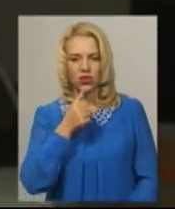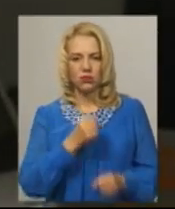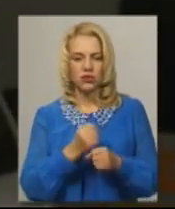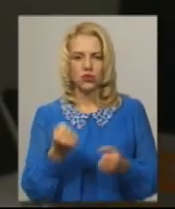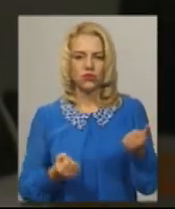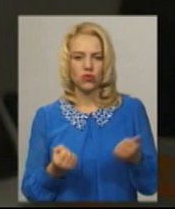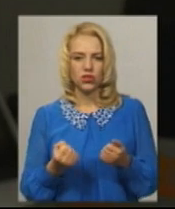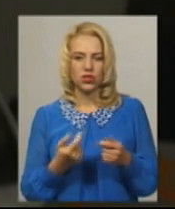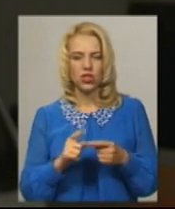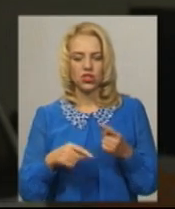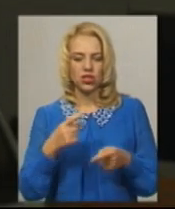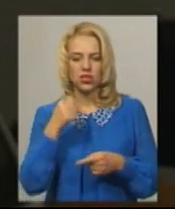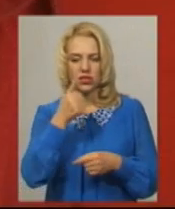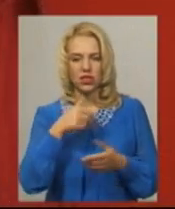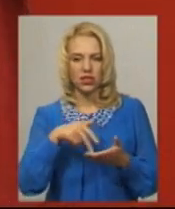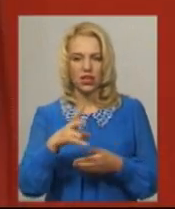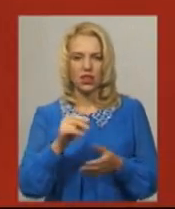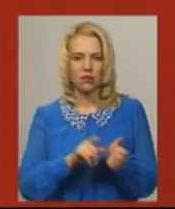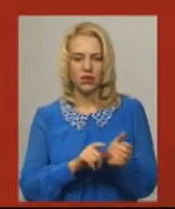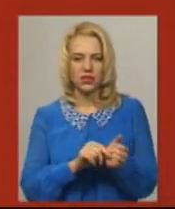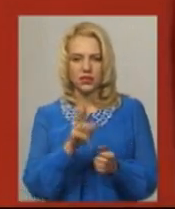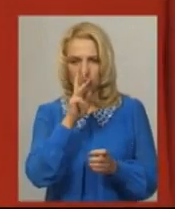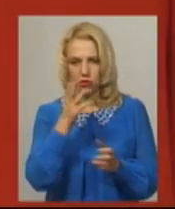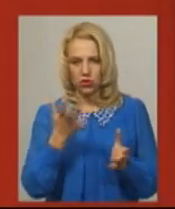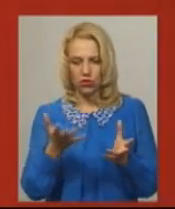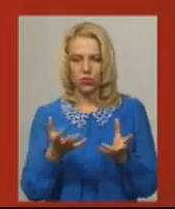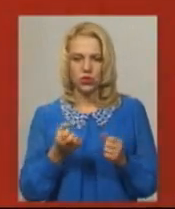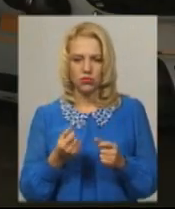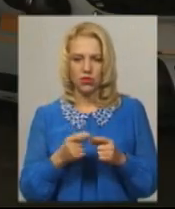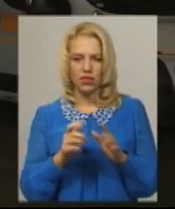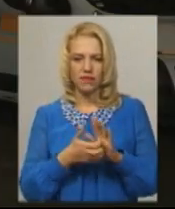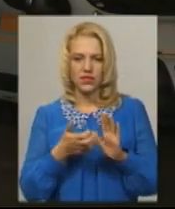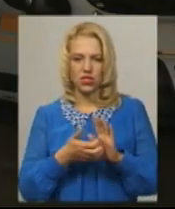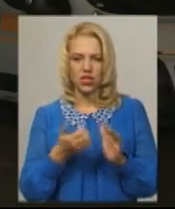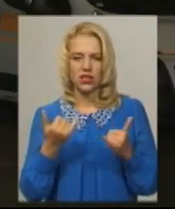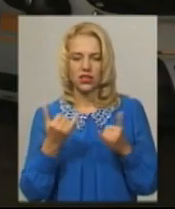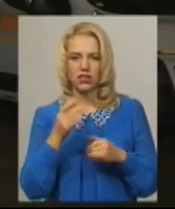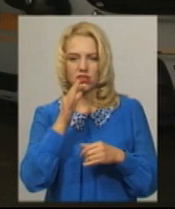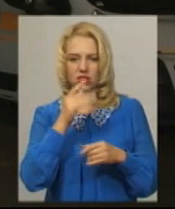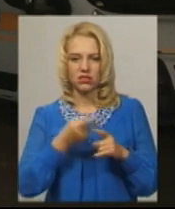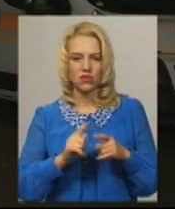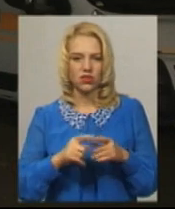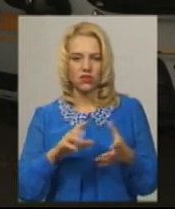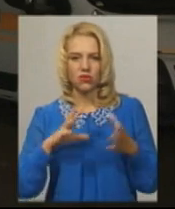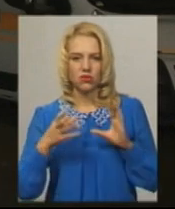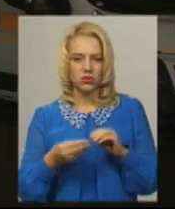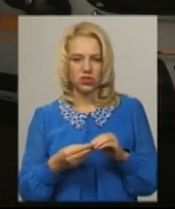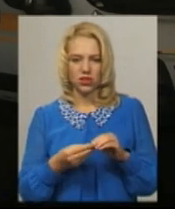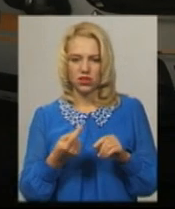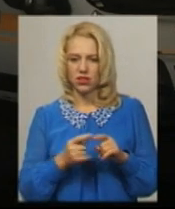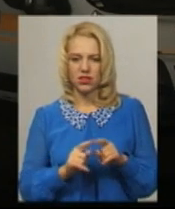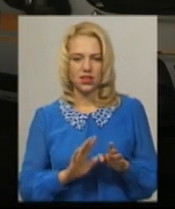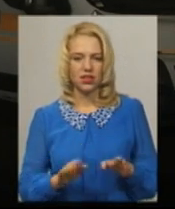Каже, через рік виходить на пенсію. Розповідає, зарплатні, яку він отримує, не вистачає. На даний час в нас взагалі для